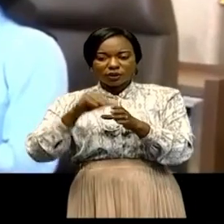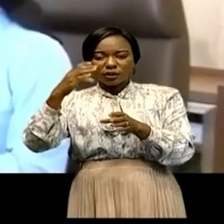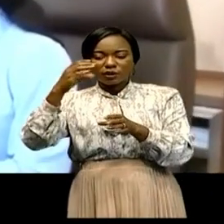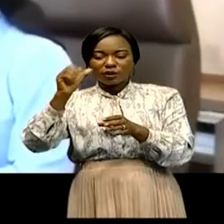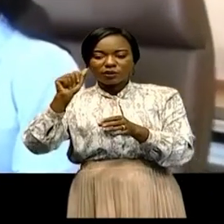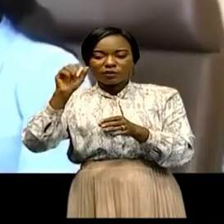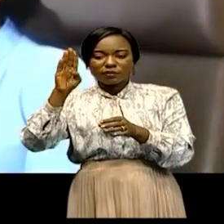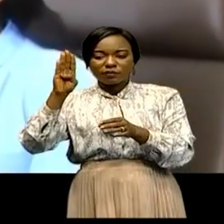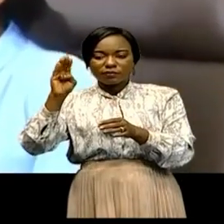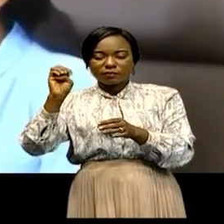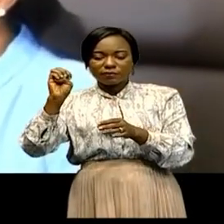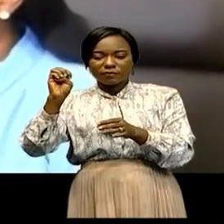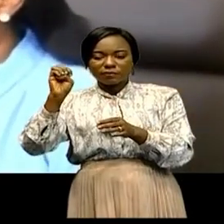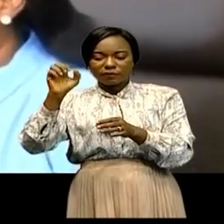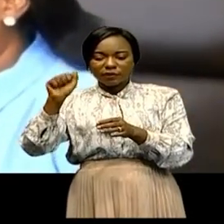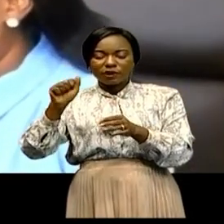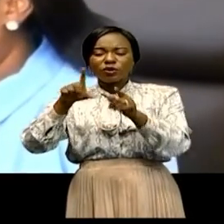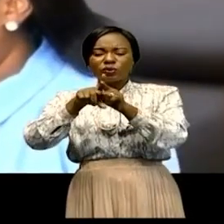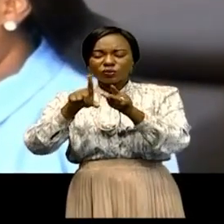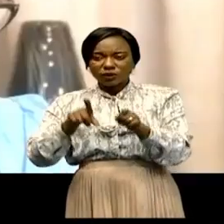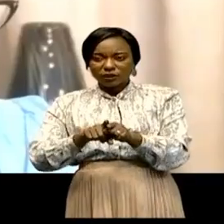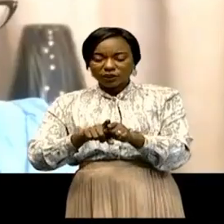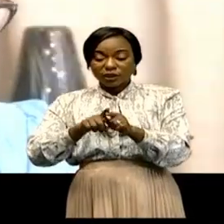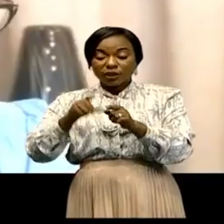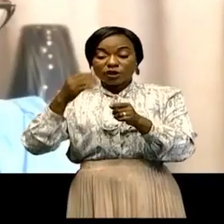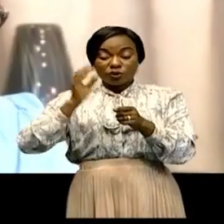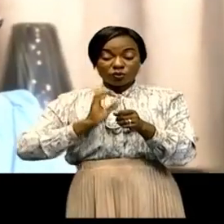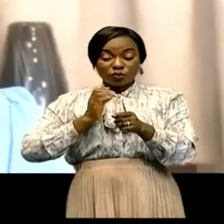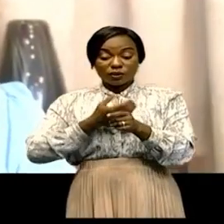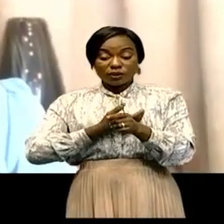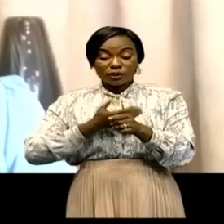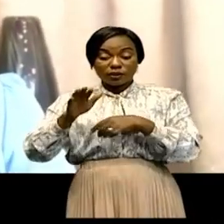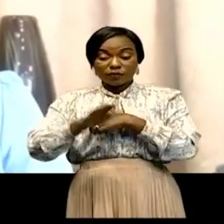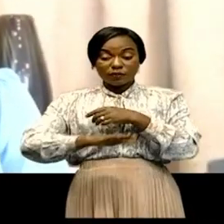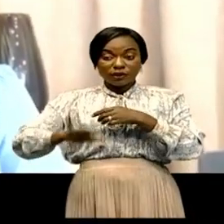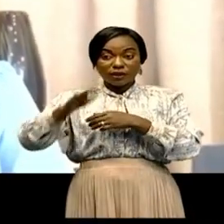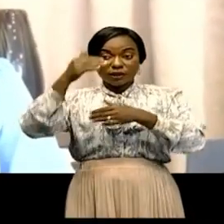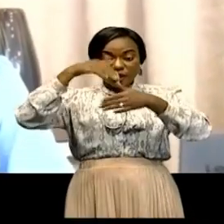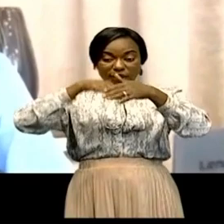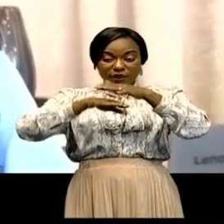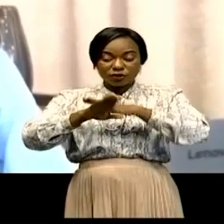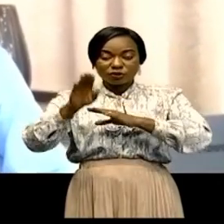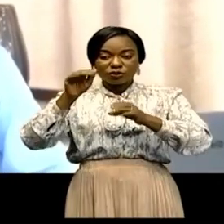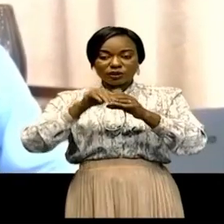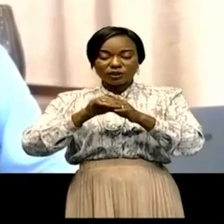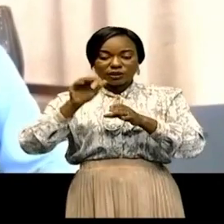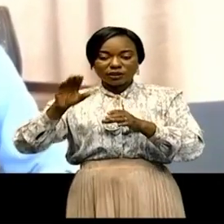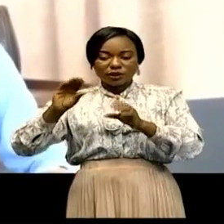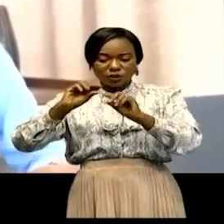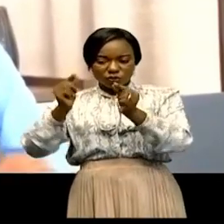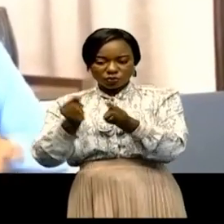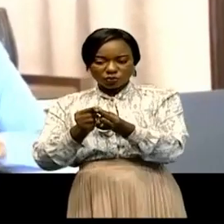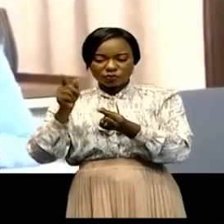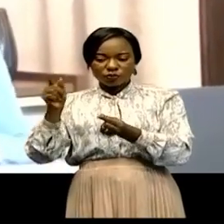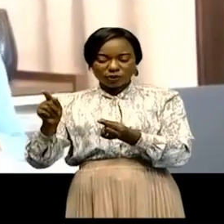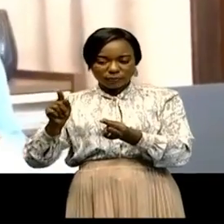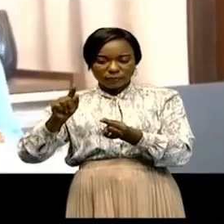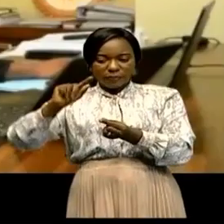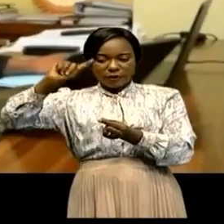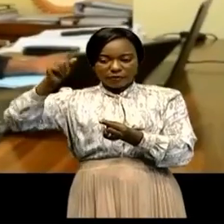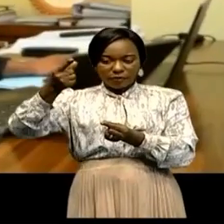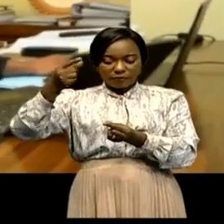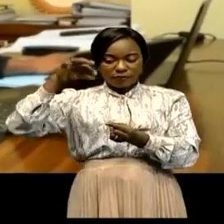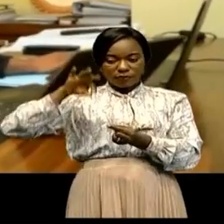Il a expliqué que l'adhésion de notre pays à cette organisation revêt deux principaux intérêts, à savoir